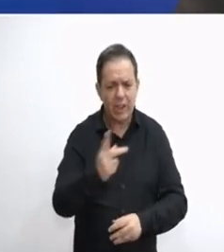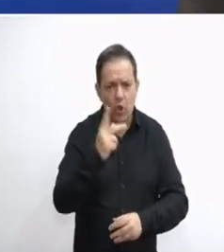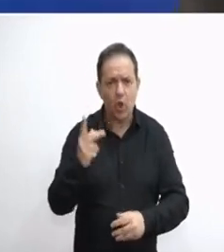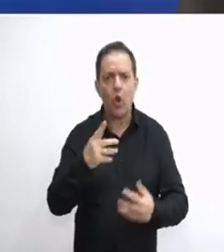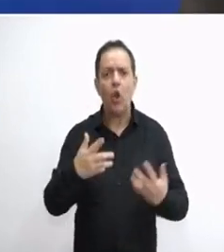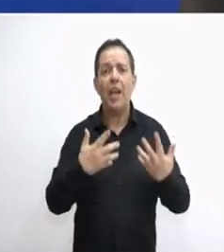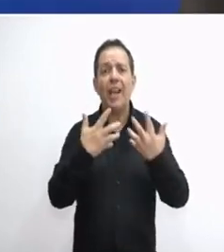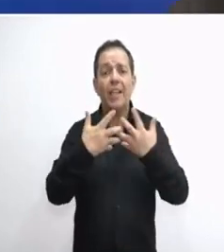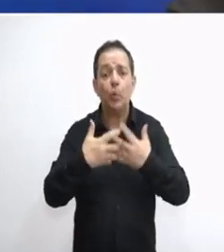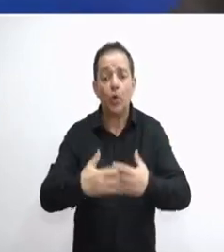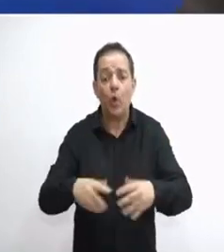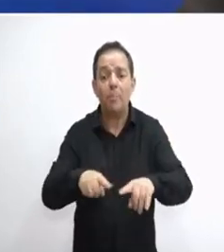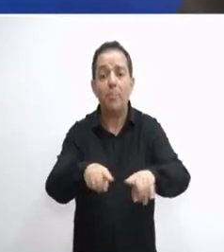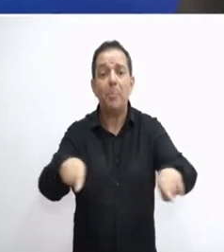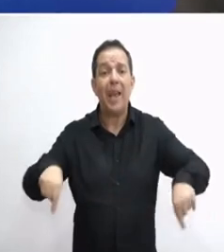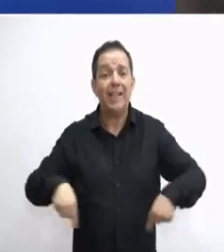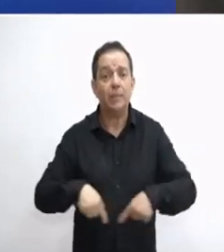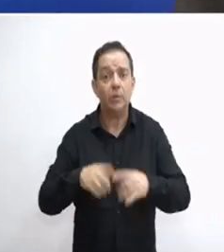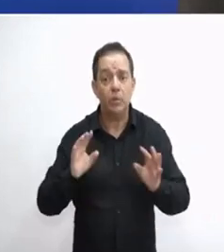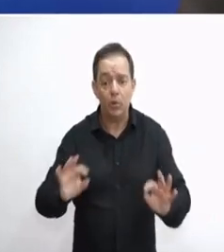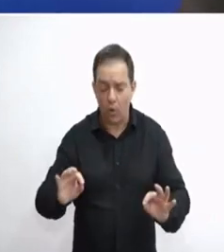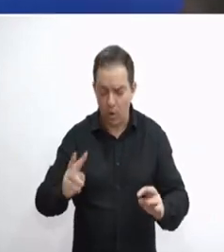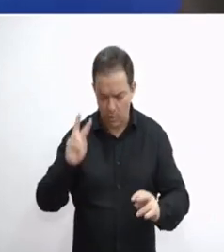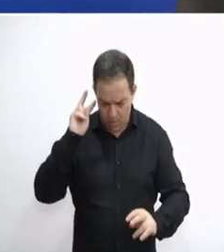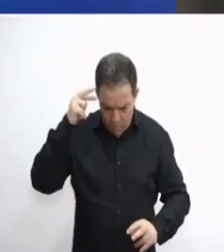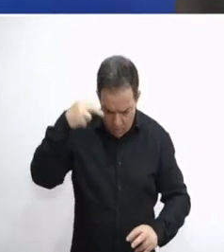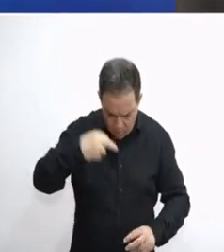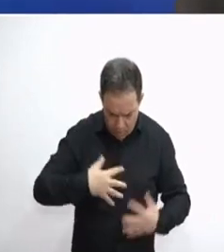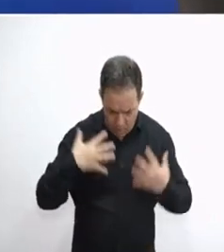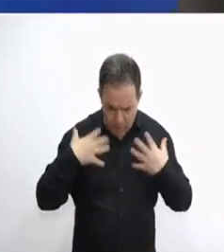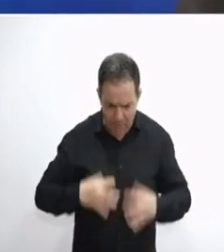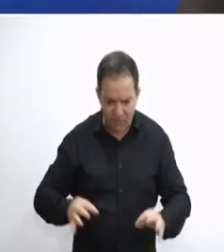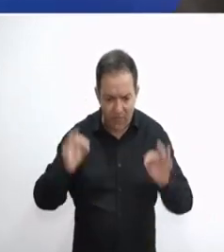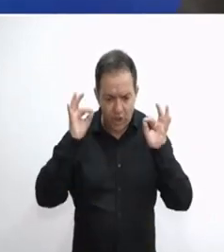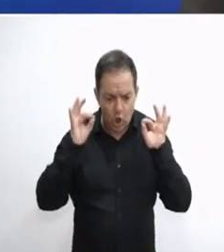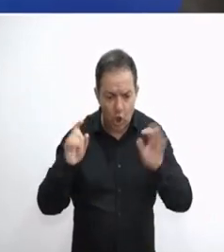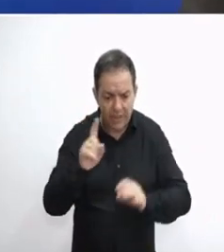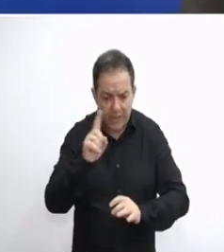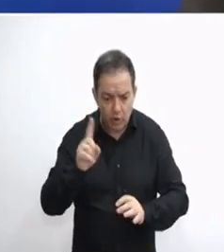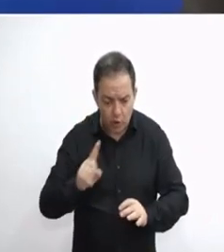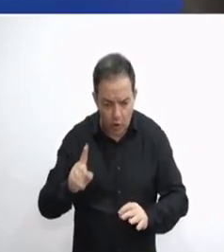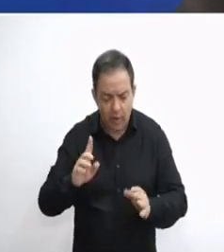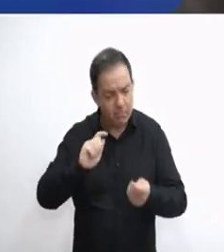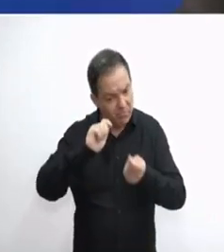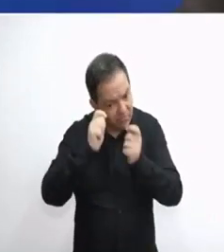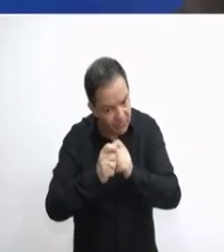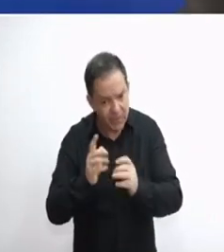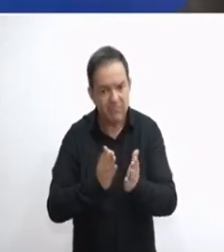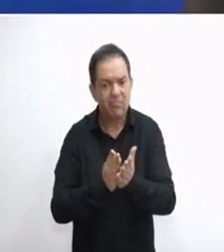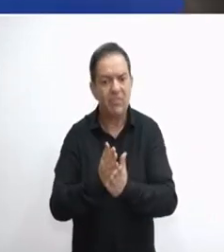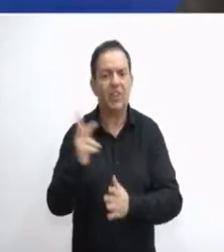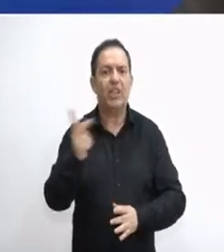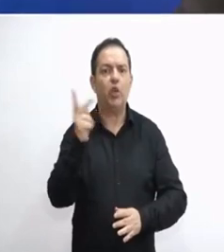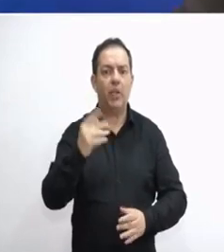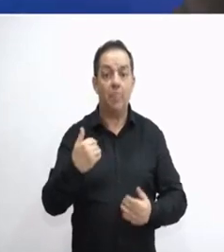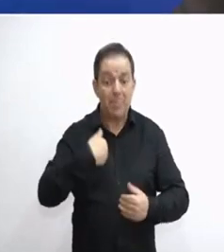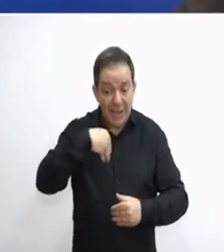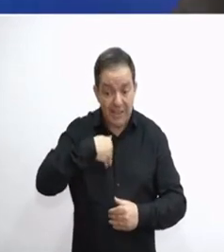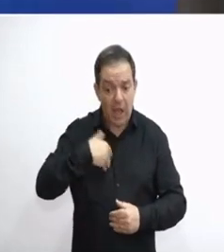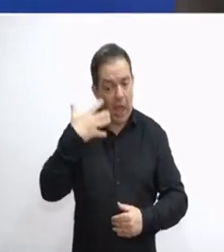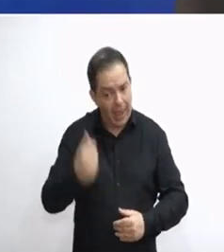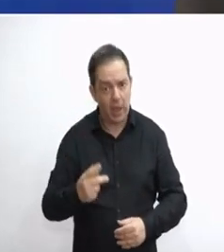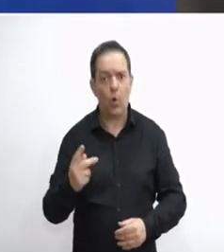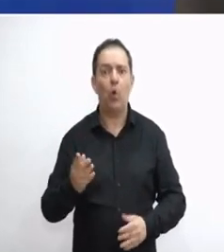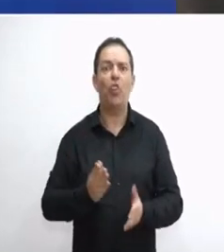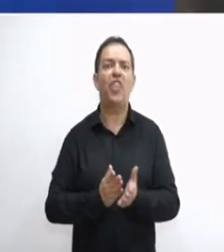πλαίσιο της ίδιας της φυσιολογίας του για την ίδια την πολιτεία του. Με δίκιο και μόνο γιατί ο άνθρωπος έχει το ίδιο το δίκαιο μέσα